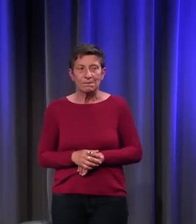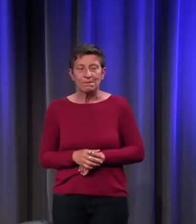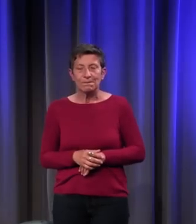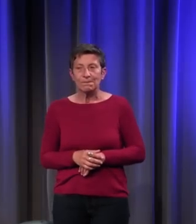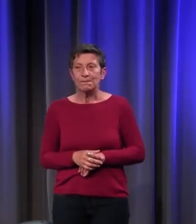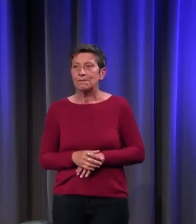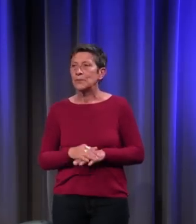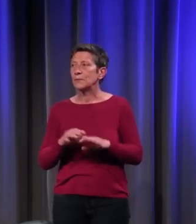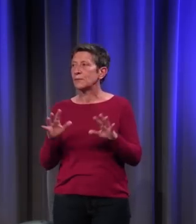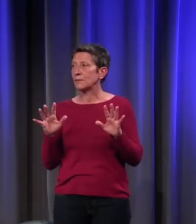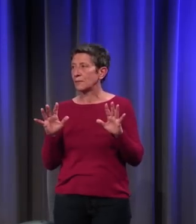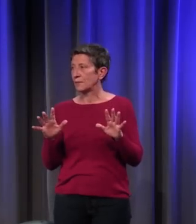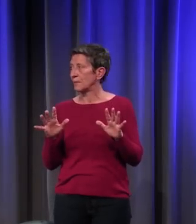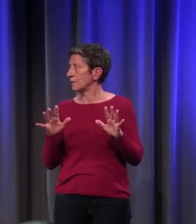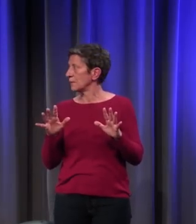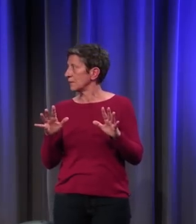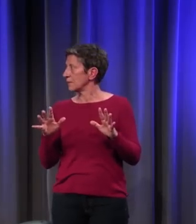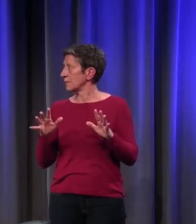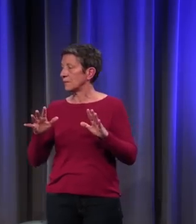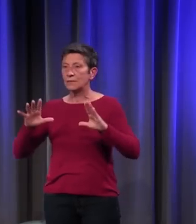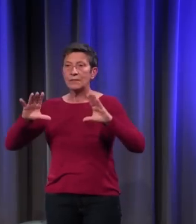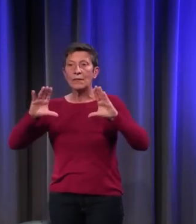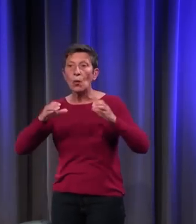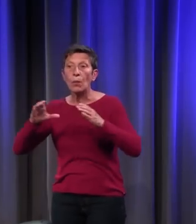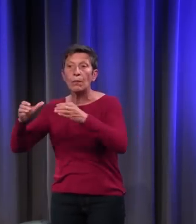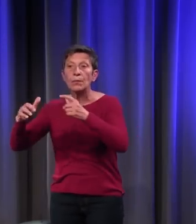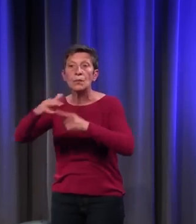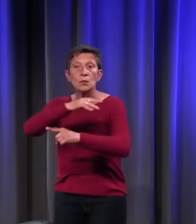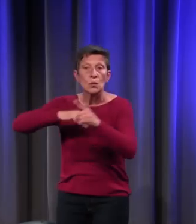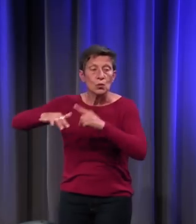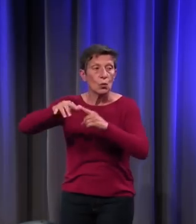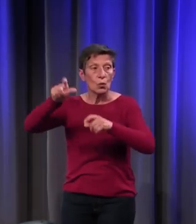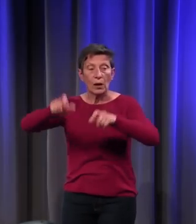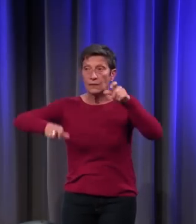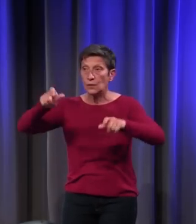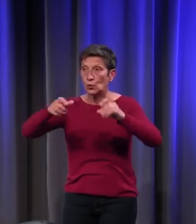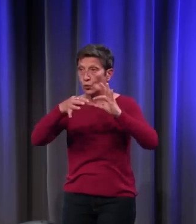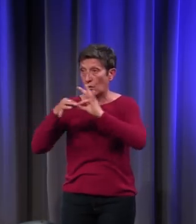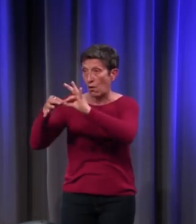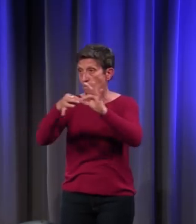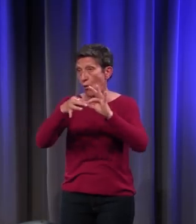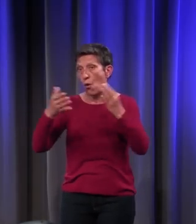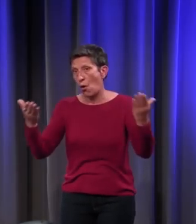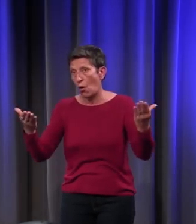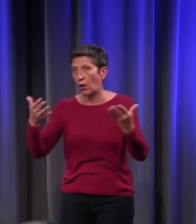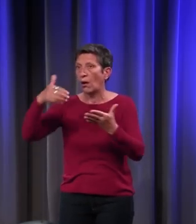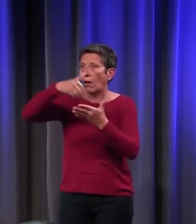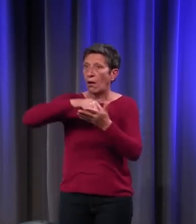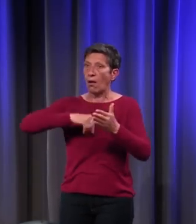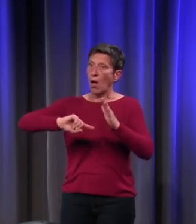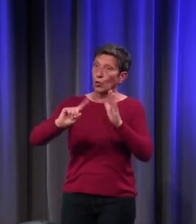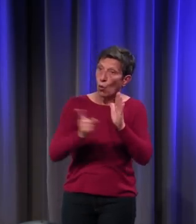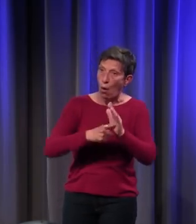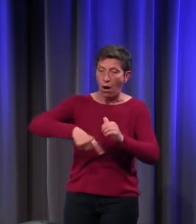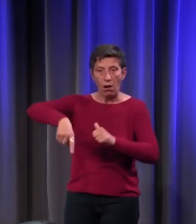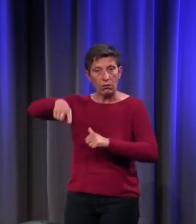Dans les rapports entre les groupes sociaux et entre les individus, il y a des droits et des devoirs,